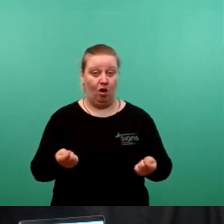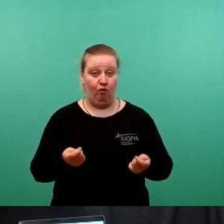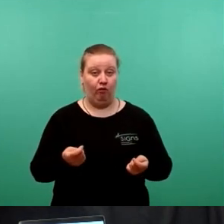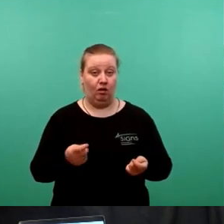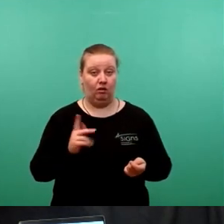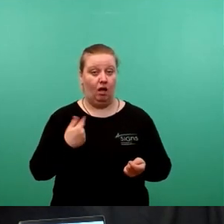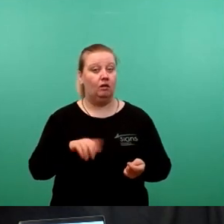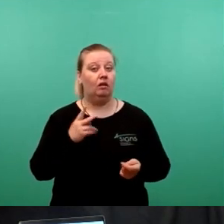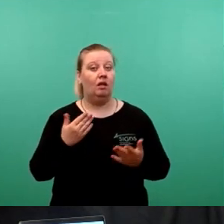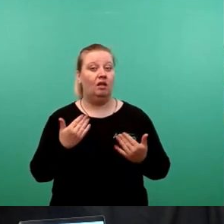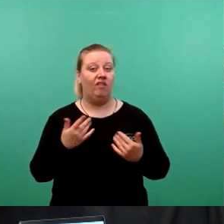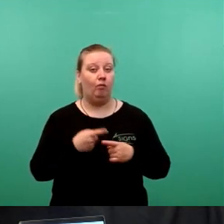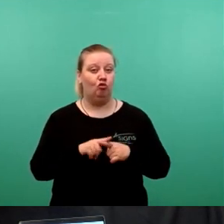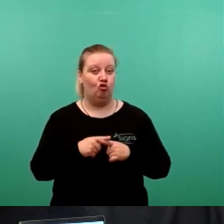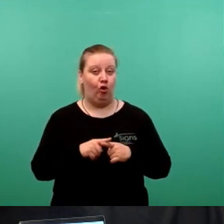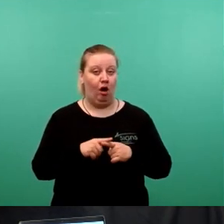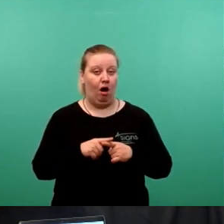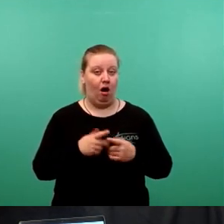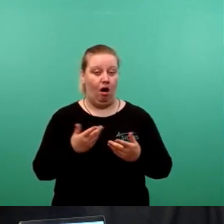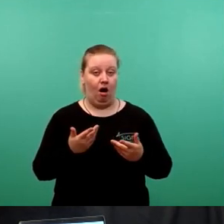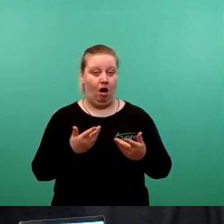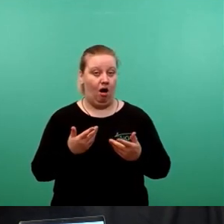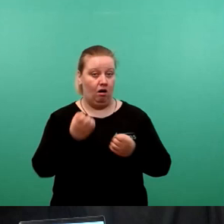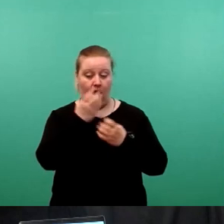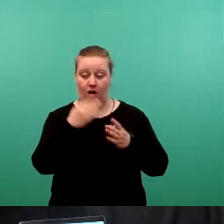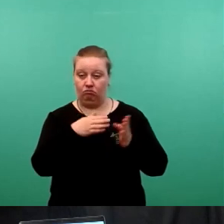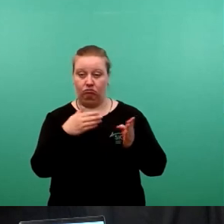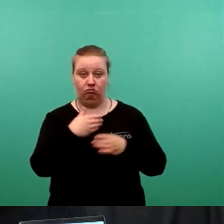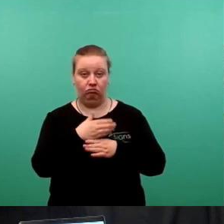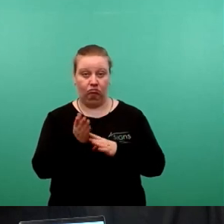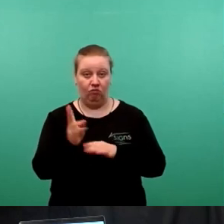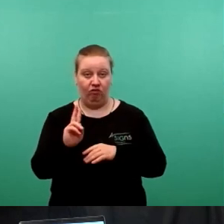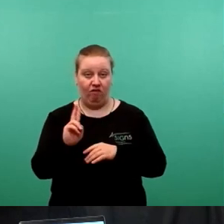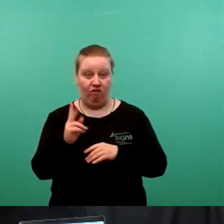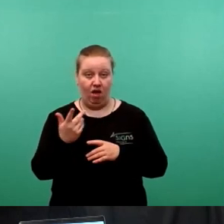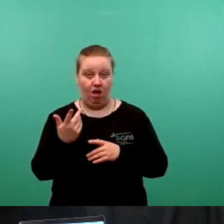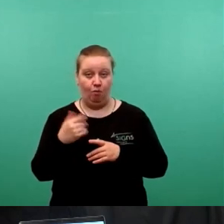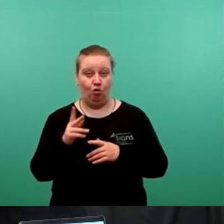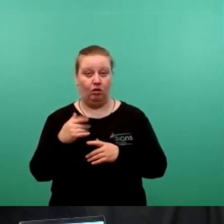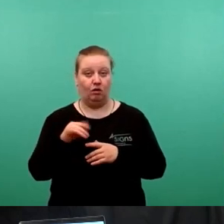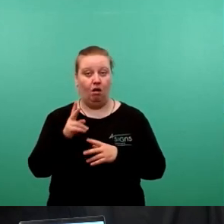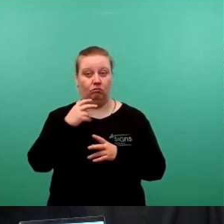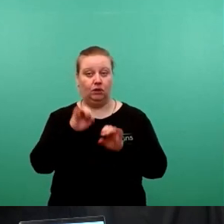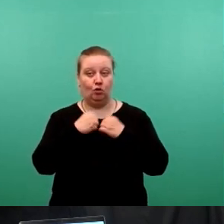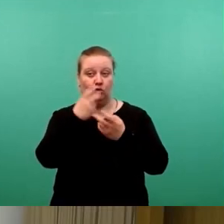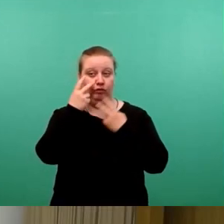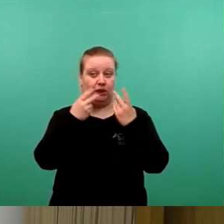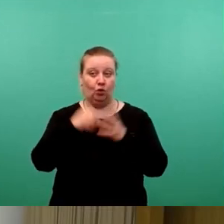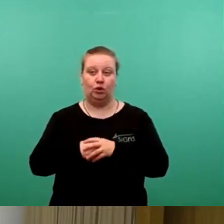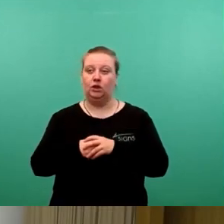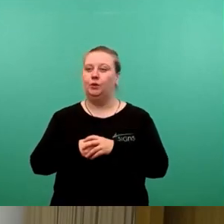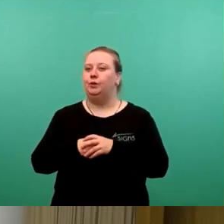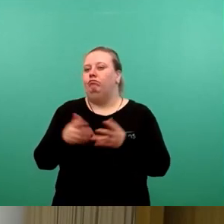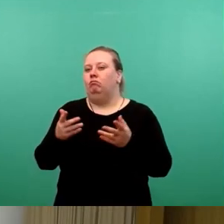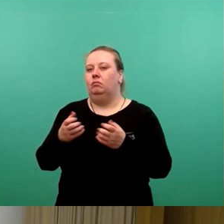Gewerbesteuer, die dort anfällt, zu klären. Wie ist da sozusagen jetzt der Stand der Dinge? Das ist ja übrig sicher. Wir